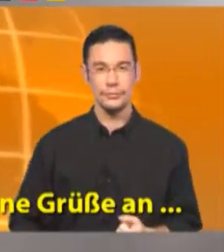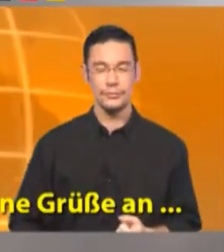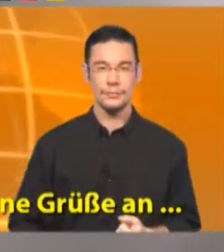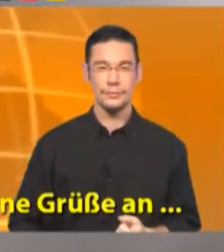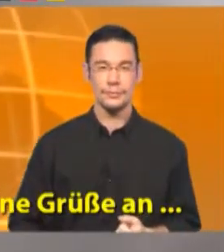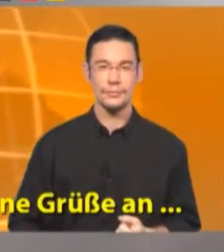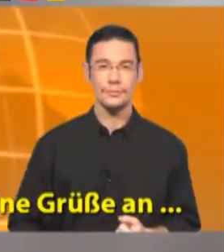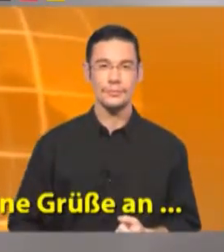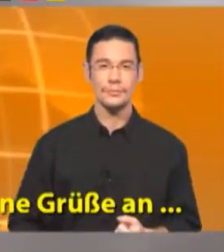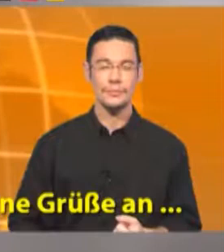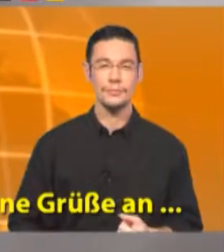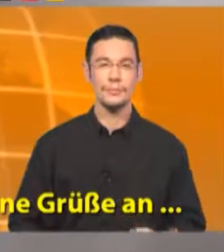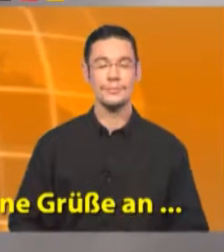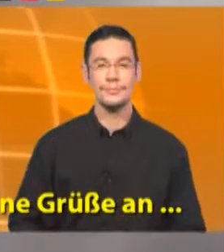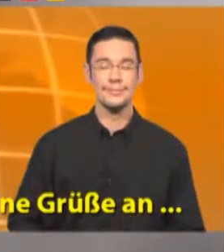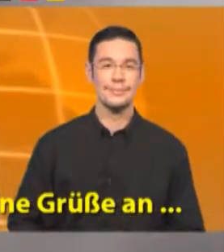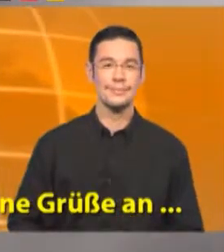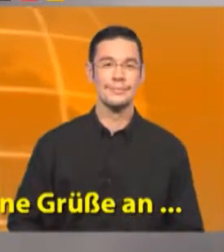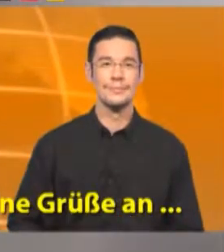Saluti a.